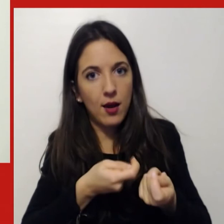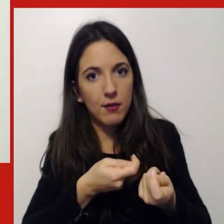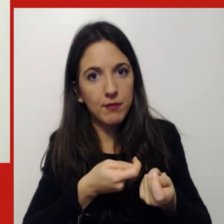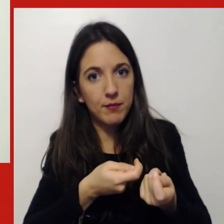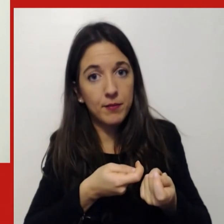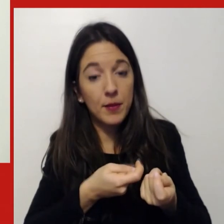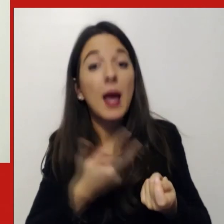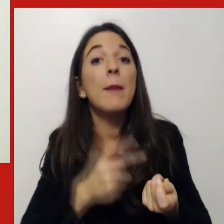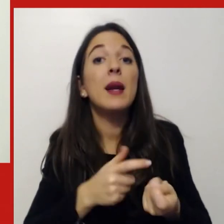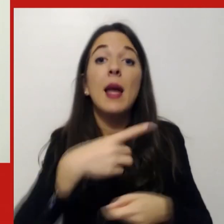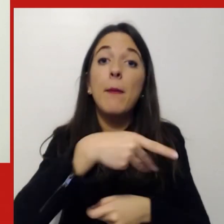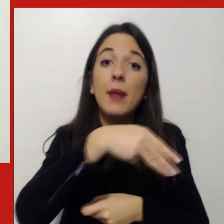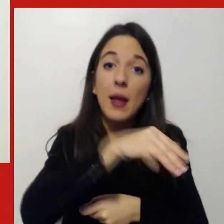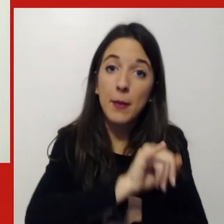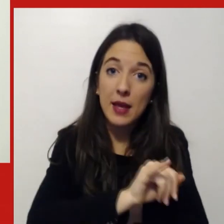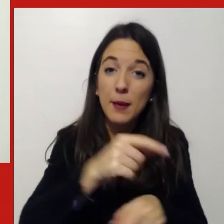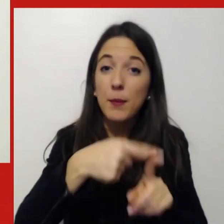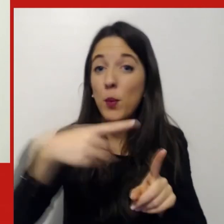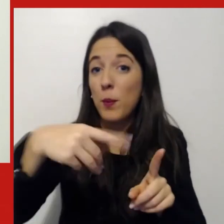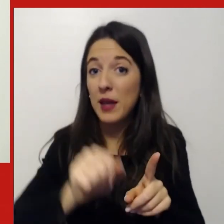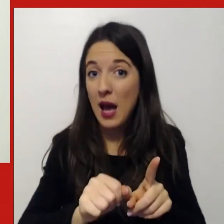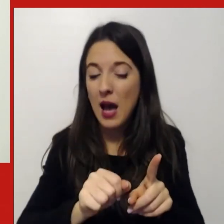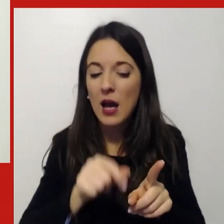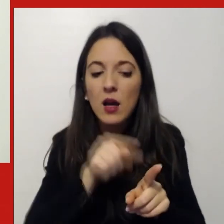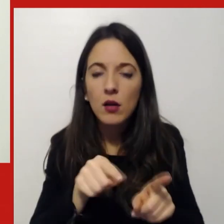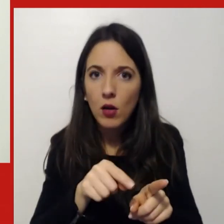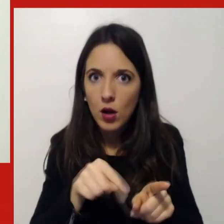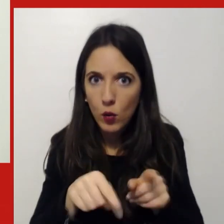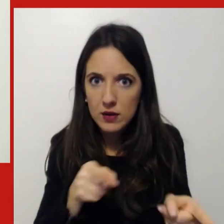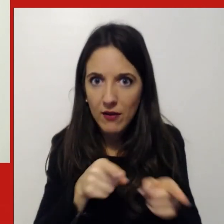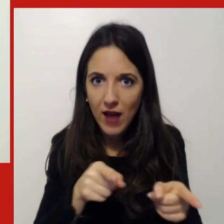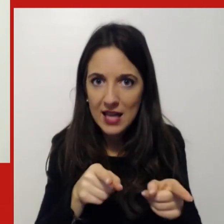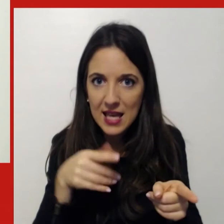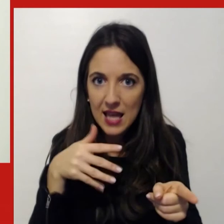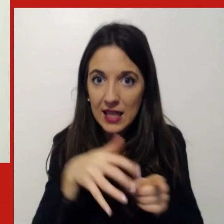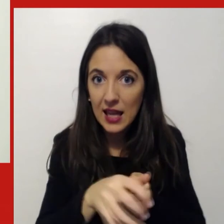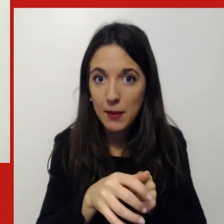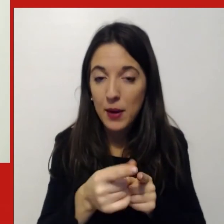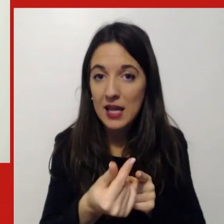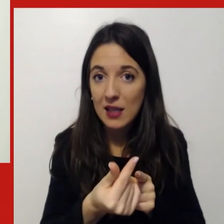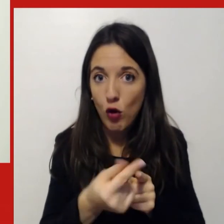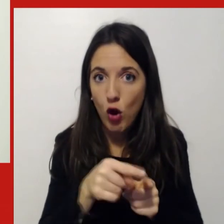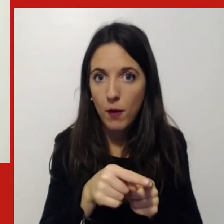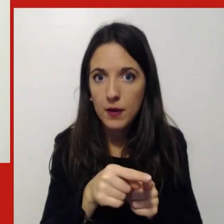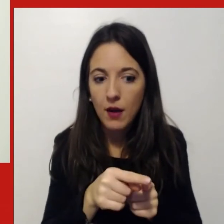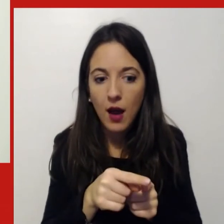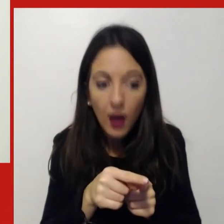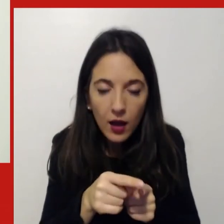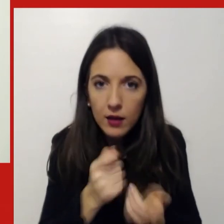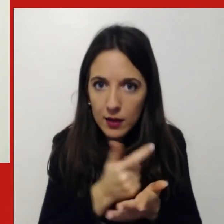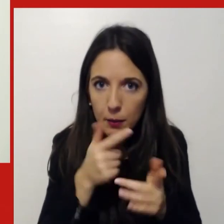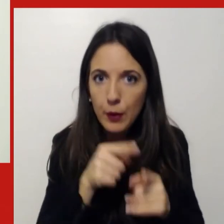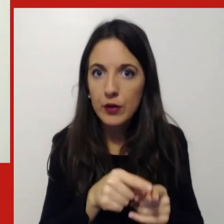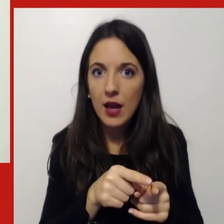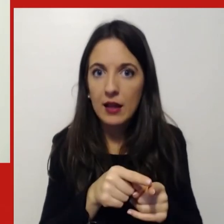comparti troppo importanti soprattutto in questa fase di ripresa per essere lasciati soli quindi dobbiamo